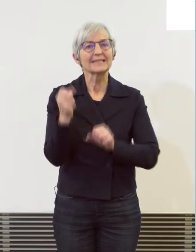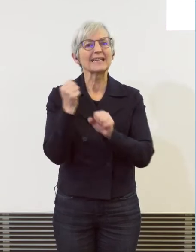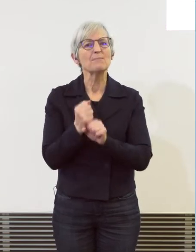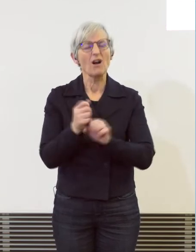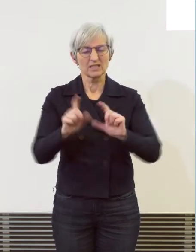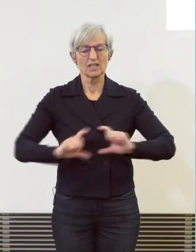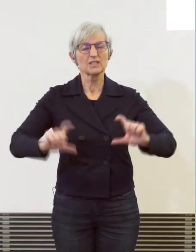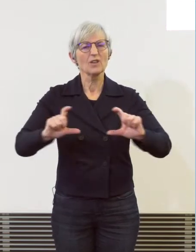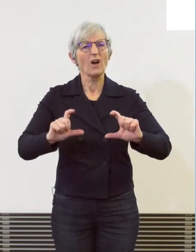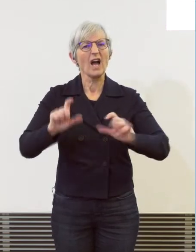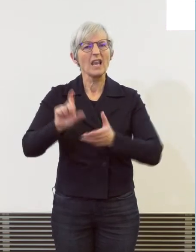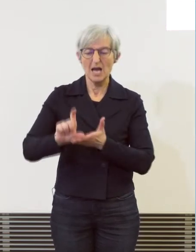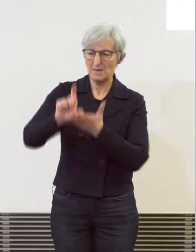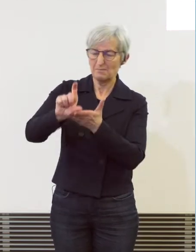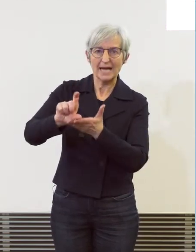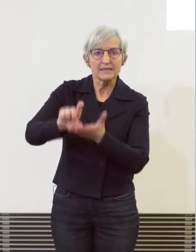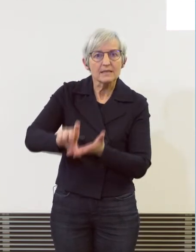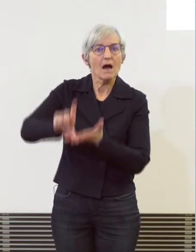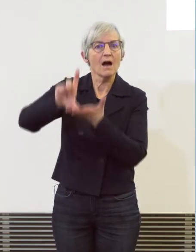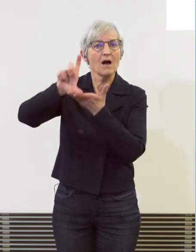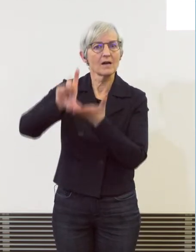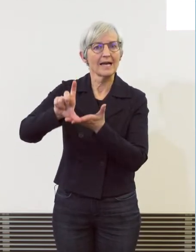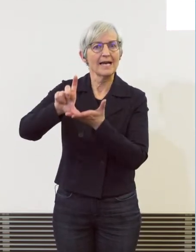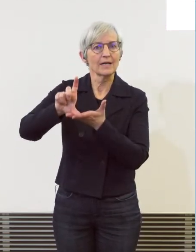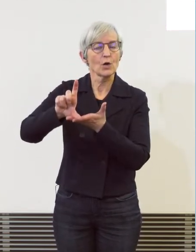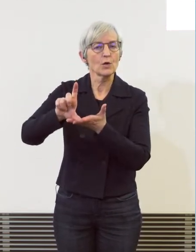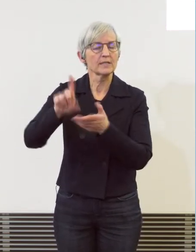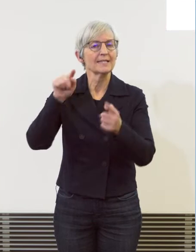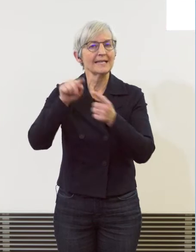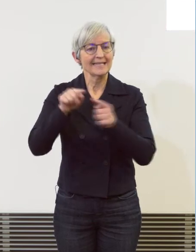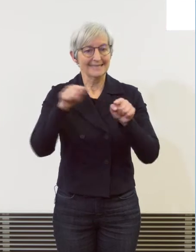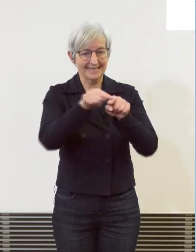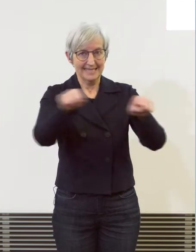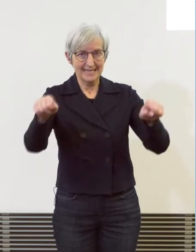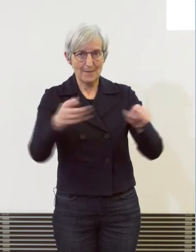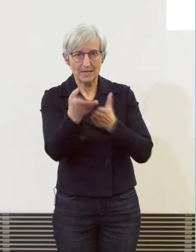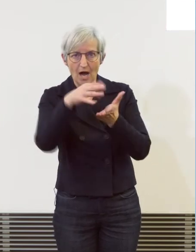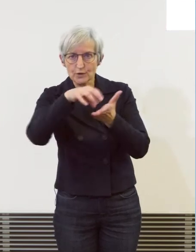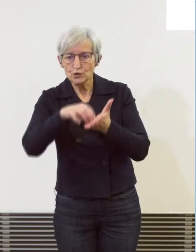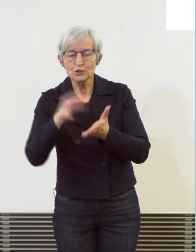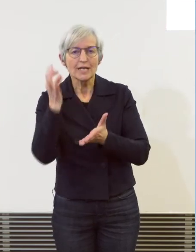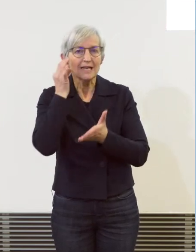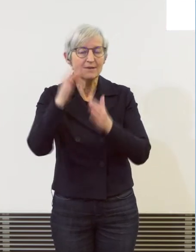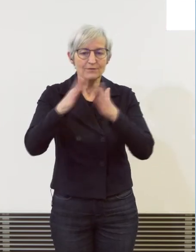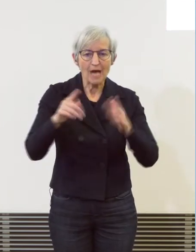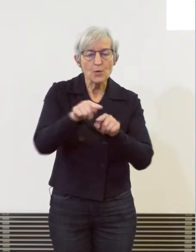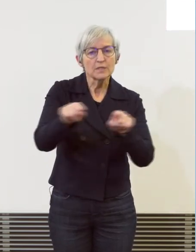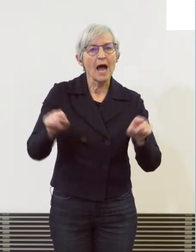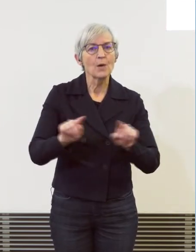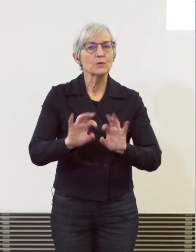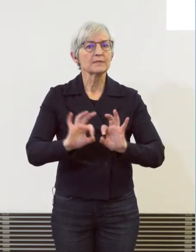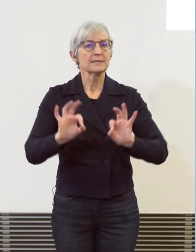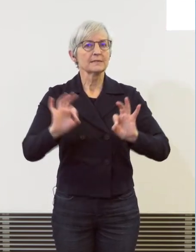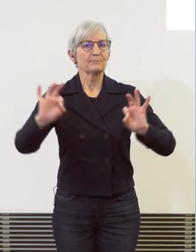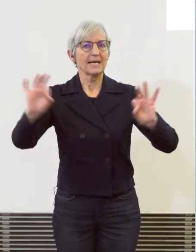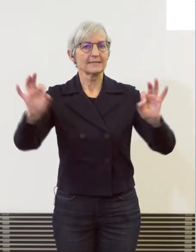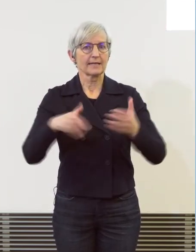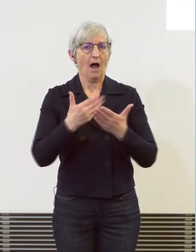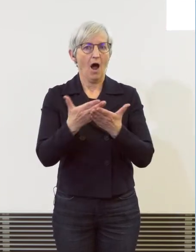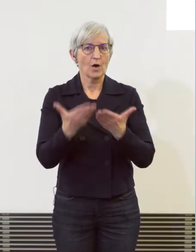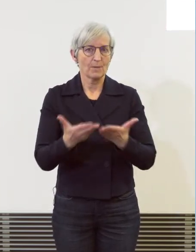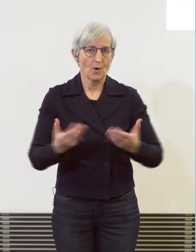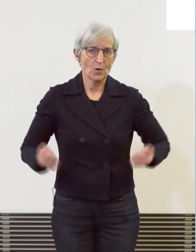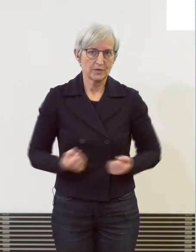gestärkt, wir haben ihnen mehr Geld gegeben, damit sie ein noch besseres Angebot machen können. Wir haben jetzt gerade Beiträge